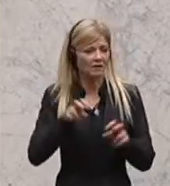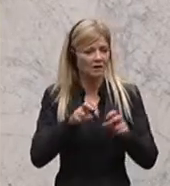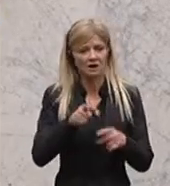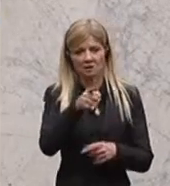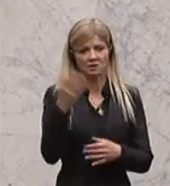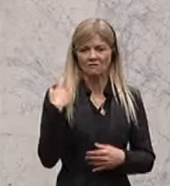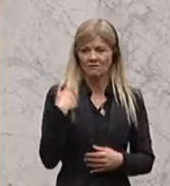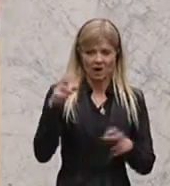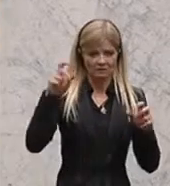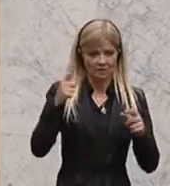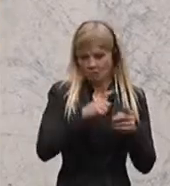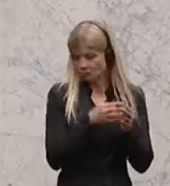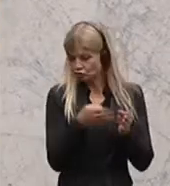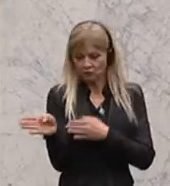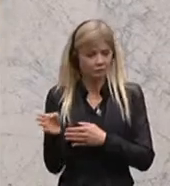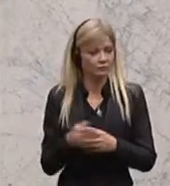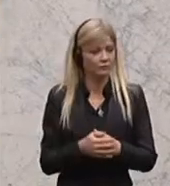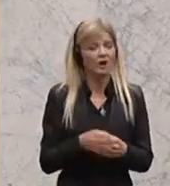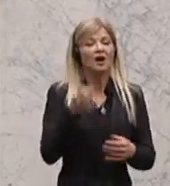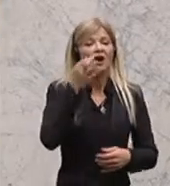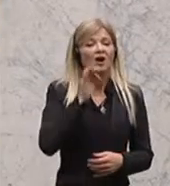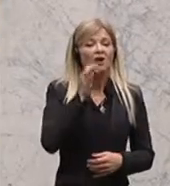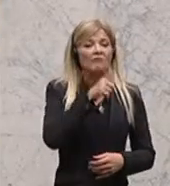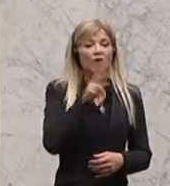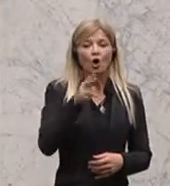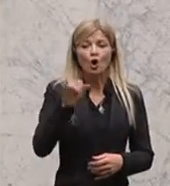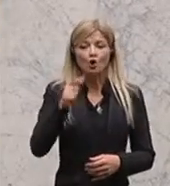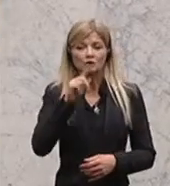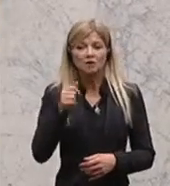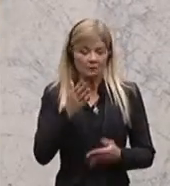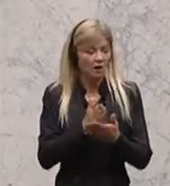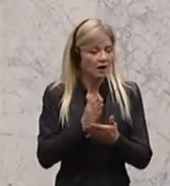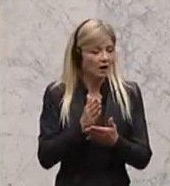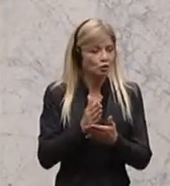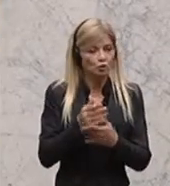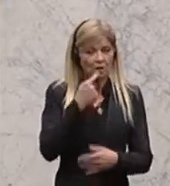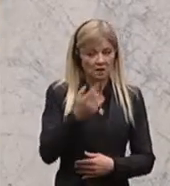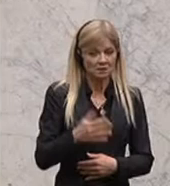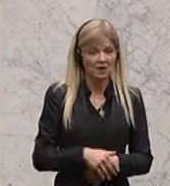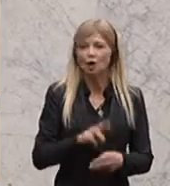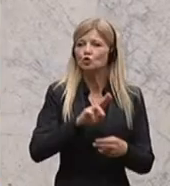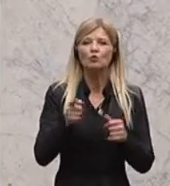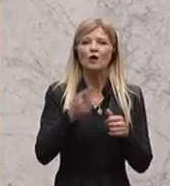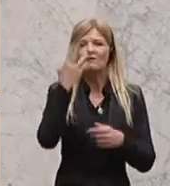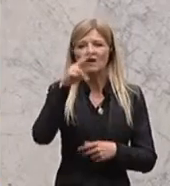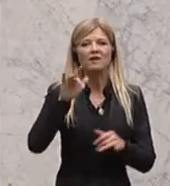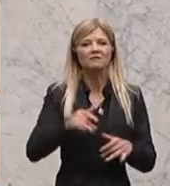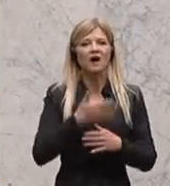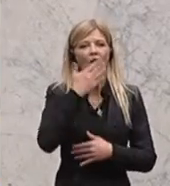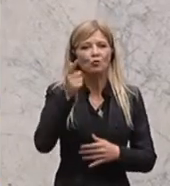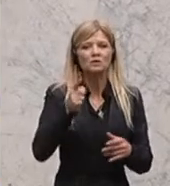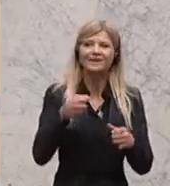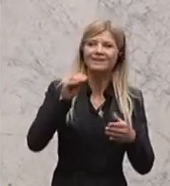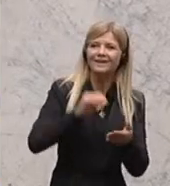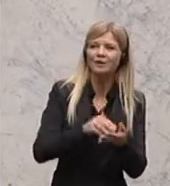nur die Frau Konzler recht gehabt. Nur weil irgendwo Ausnehmen davor kommt und Studienförderung können wir nicht immer die Problematik dann klären, was jetzt da